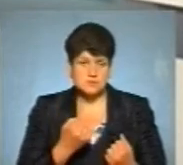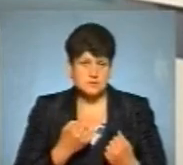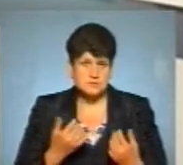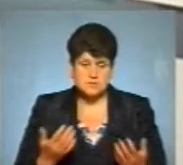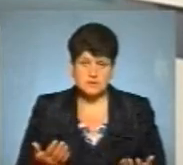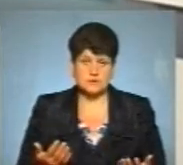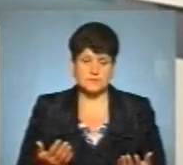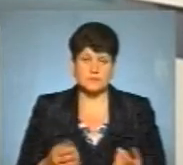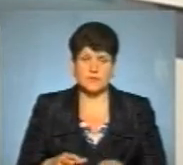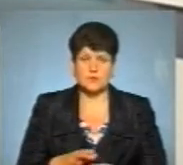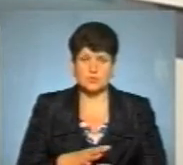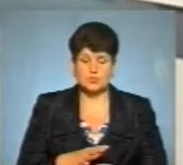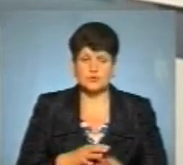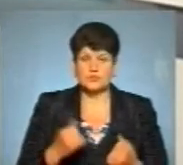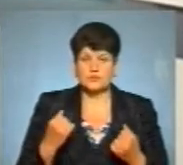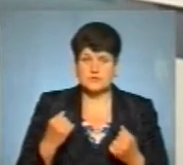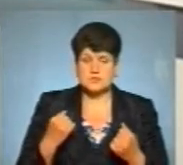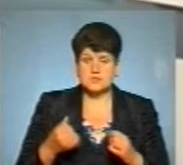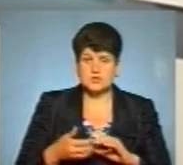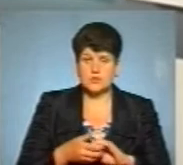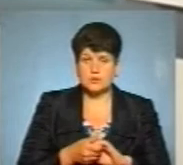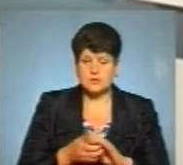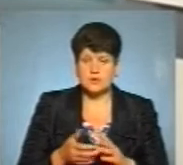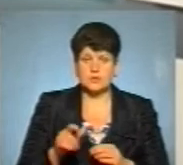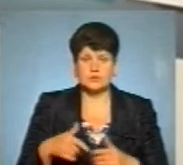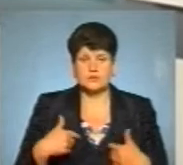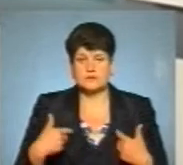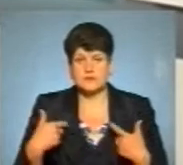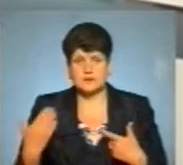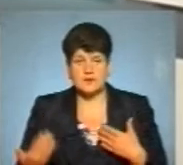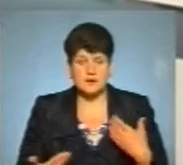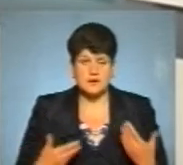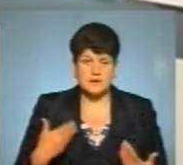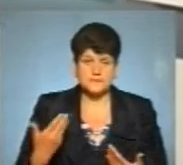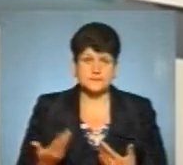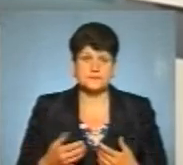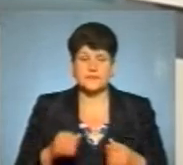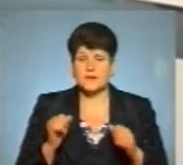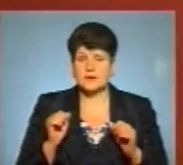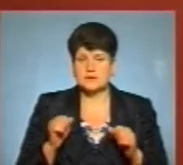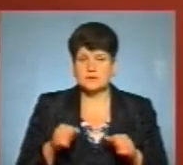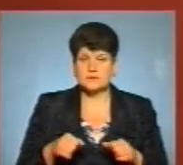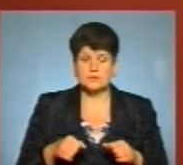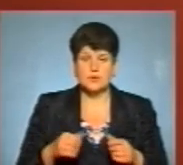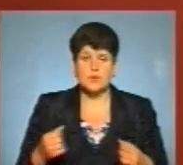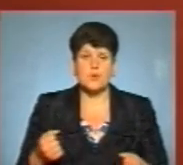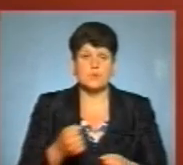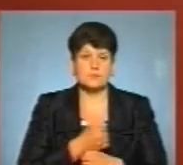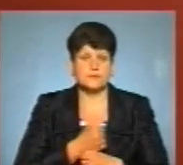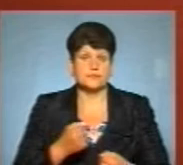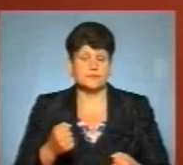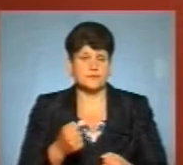захисту, був фізичний контакт, тобто люди вітали один одного, не виключеного, що і обнімали,